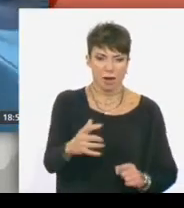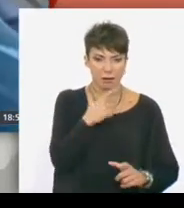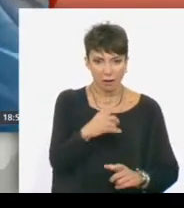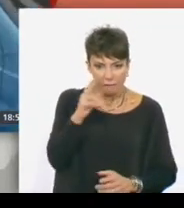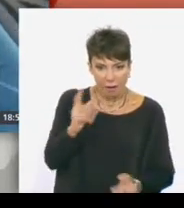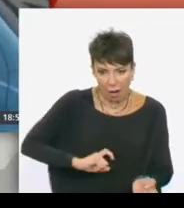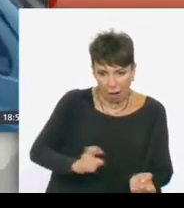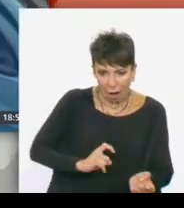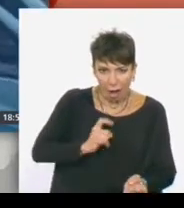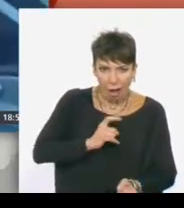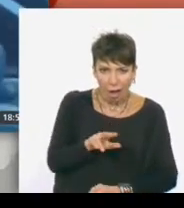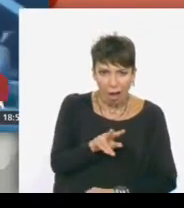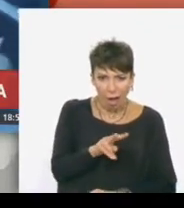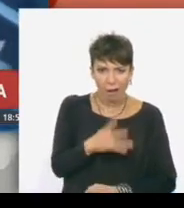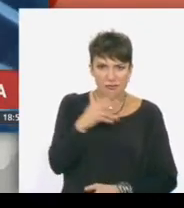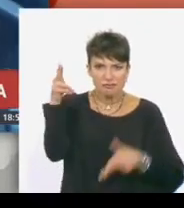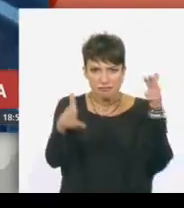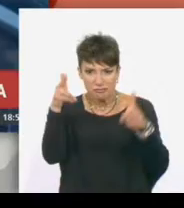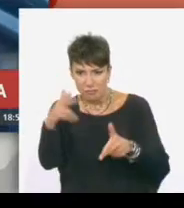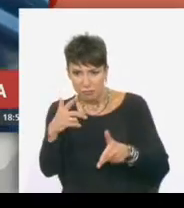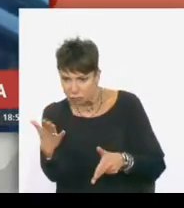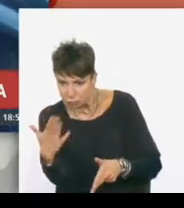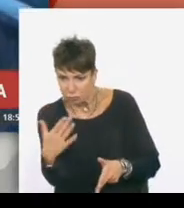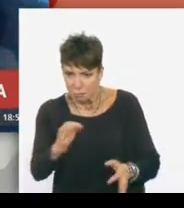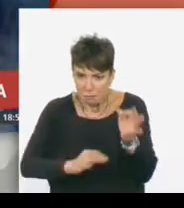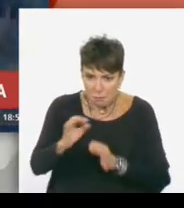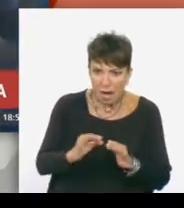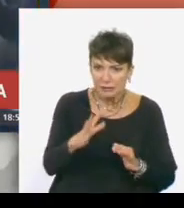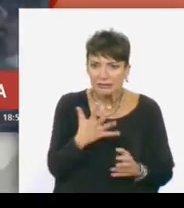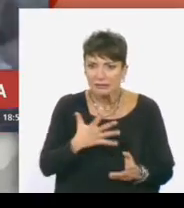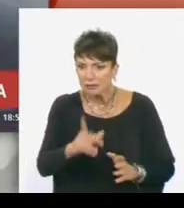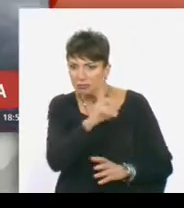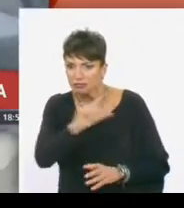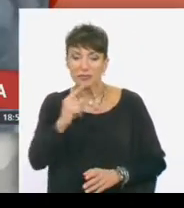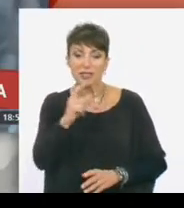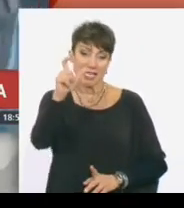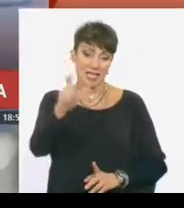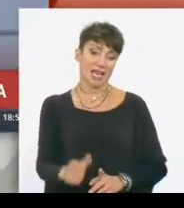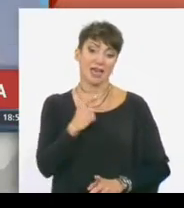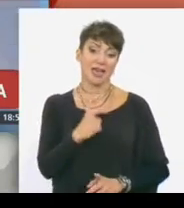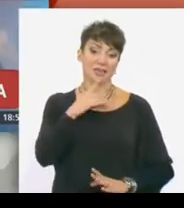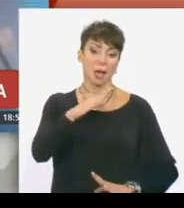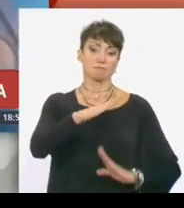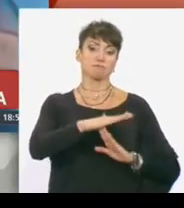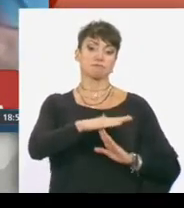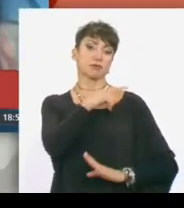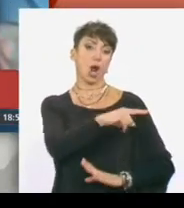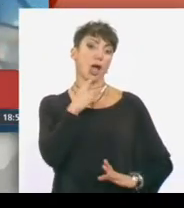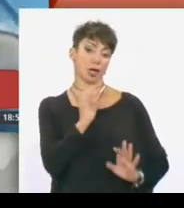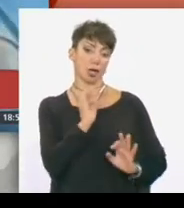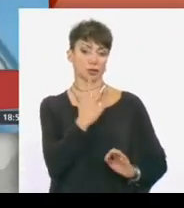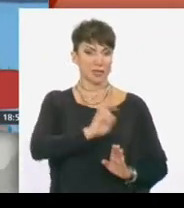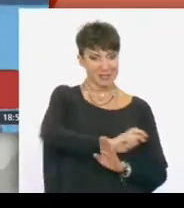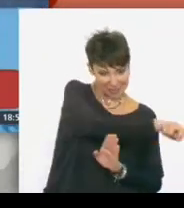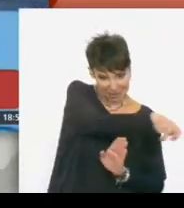Φανερά εκνευρισμένη για την παρουσία δημοσιογράφων και φωτογράφων η Πρεσβυτέρα και πρώην Πρόεδρος της Κιβωτού βγαίνει από την πίσω